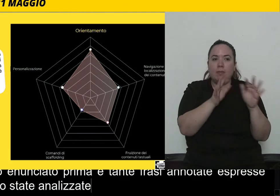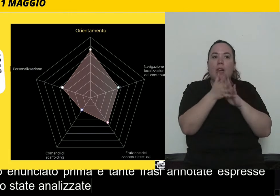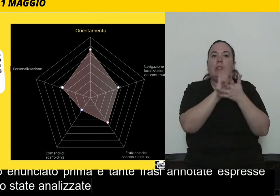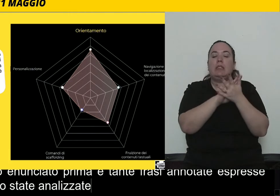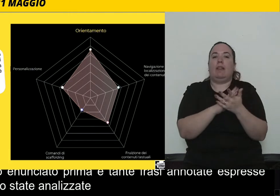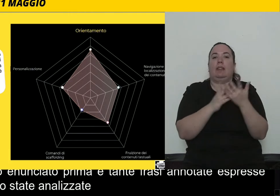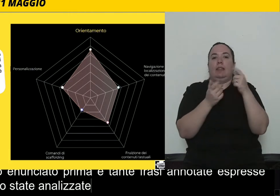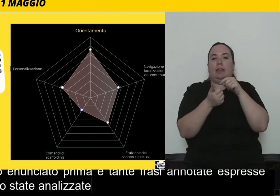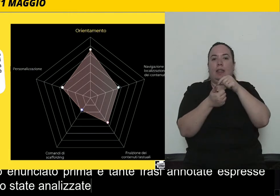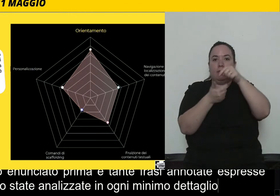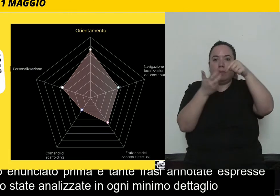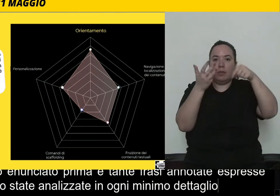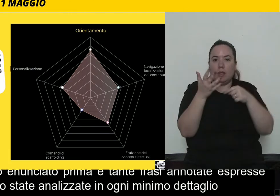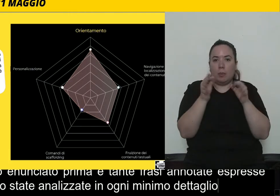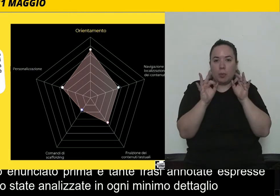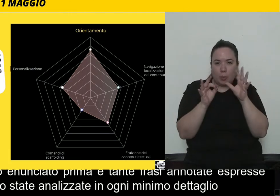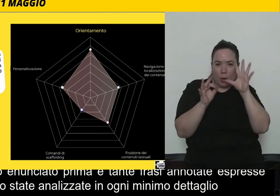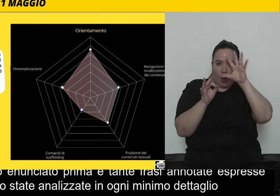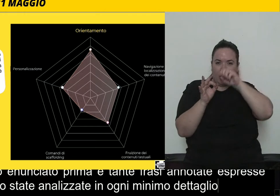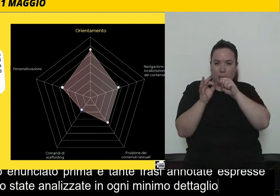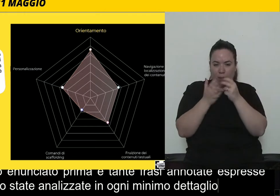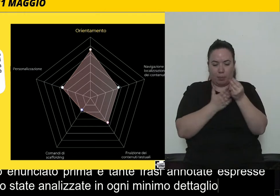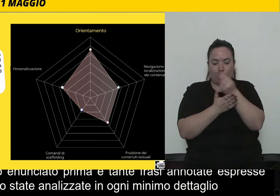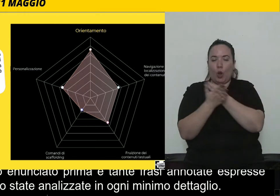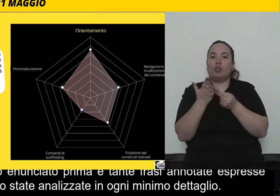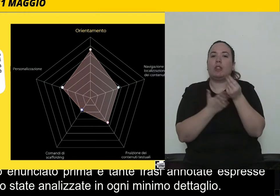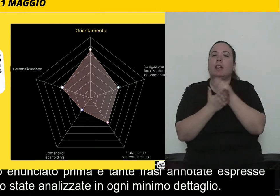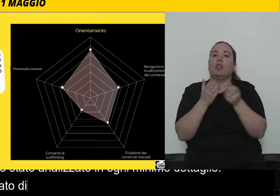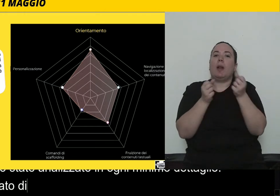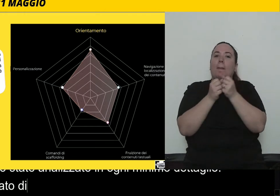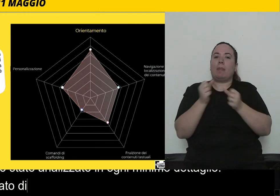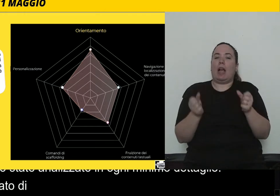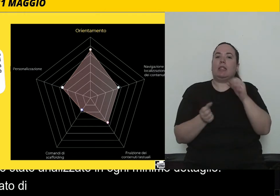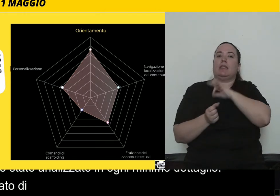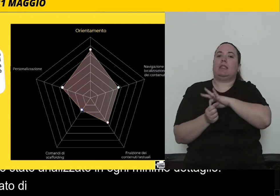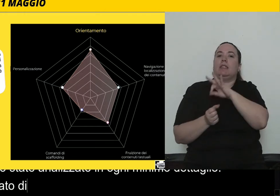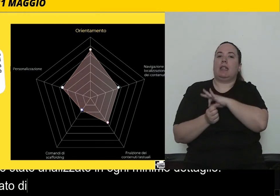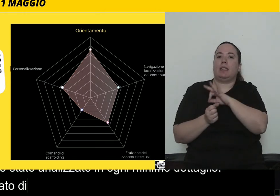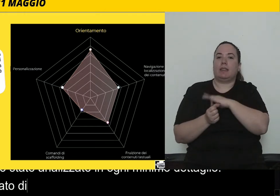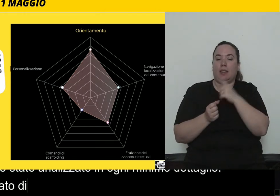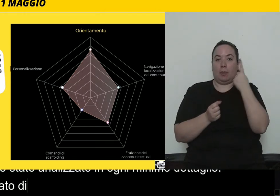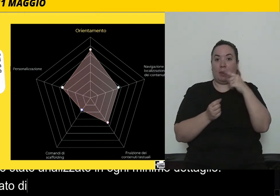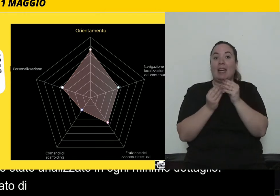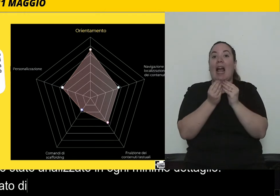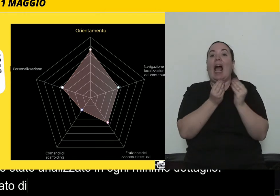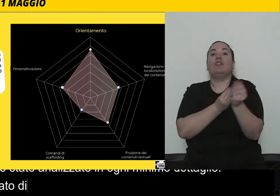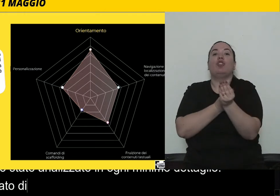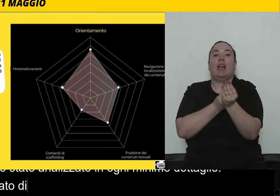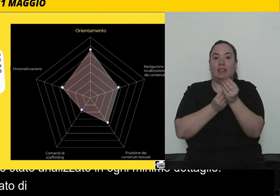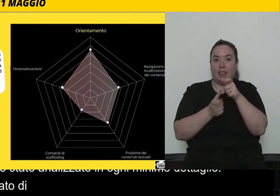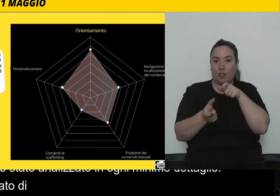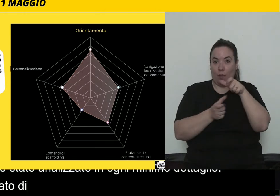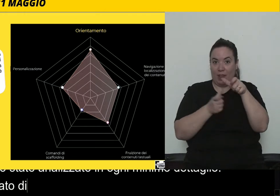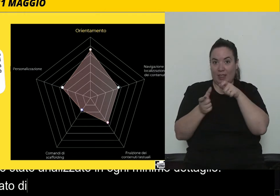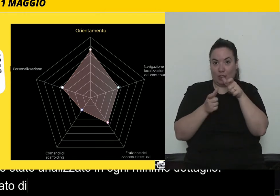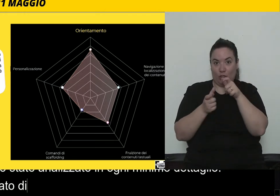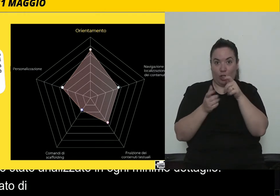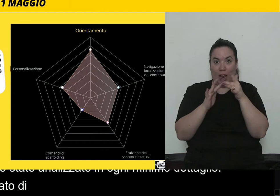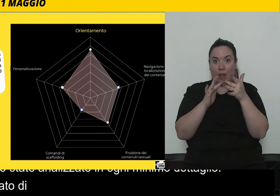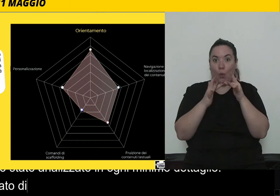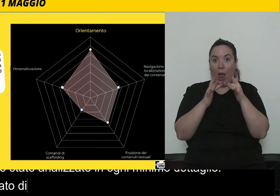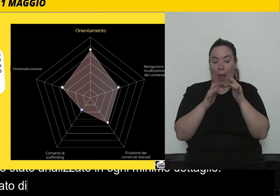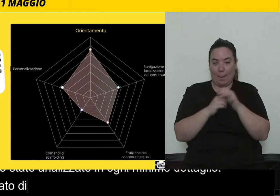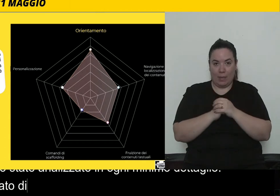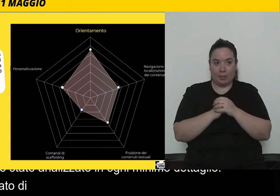individuare alcune dimensioni interessanti per la progettazione di agenti conversazionali per la navigazione nel web. L